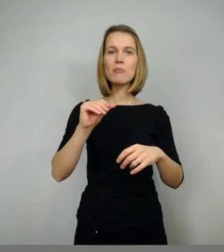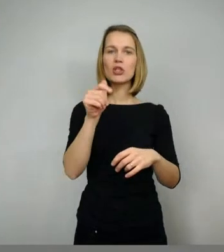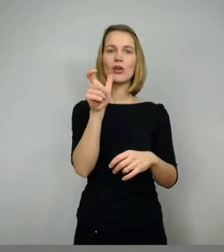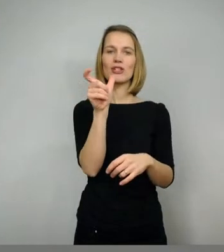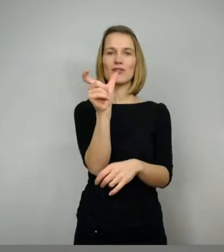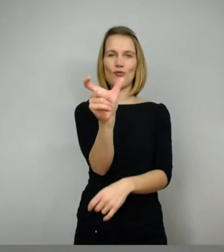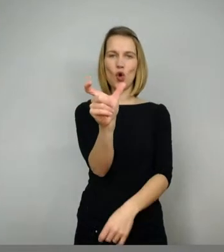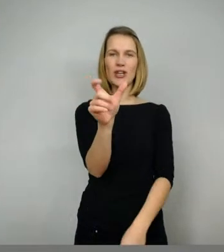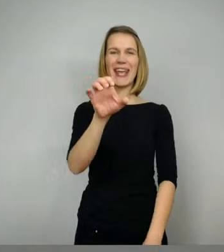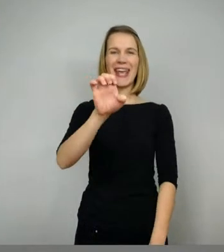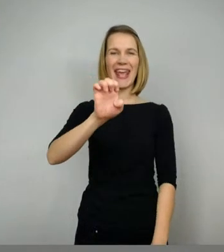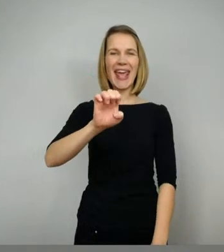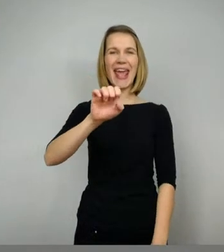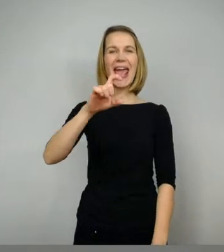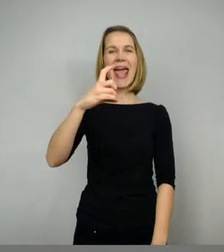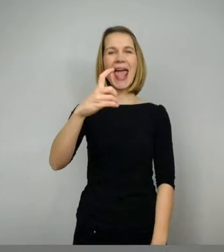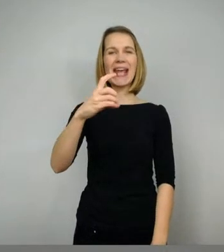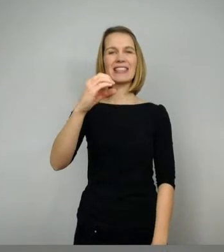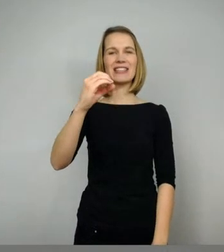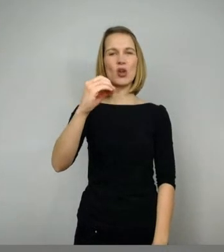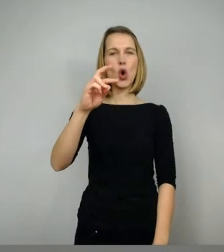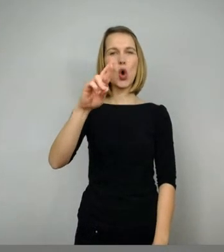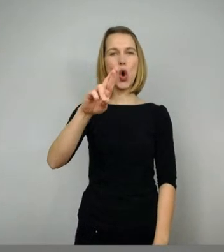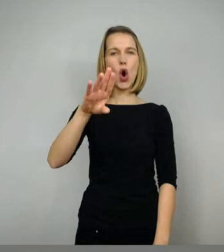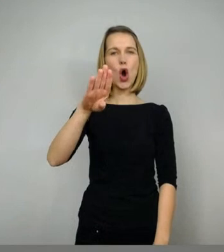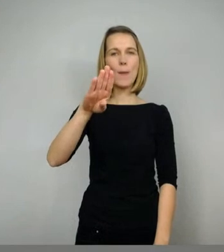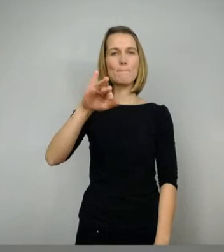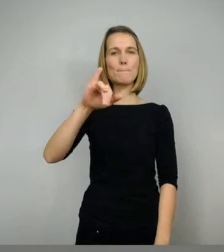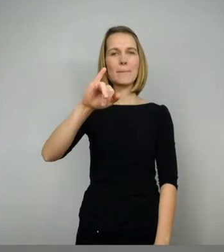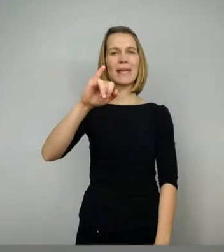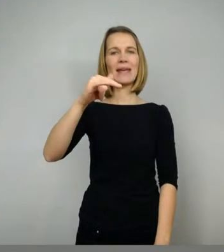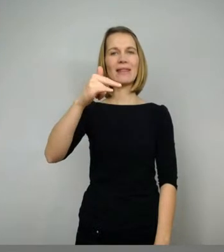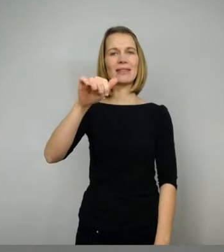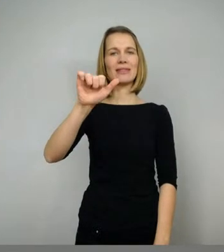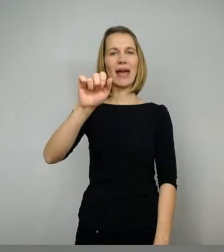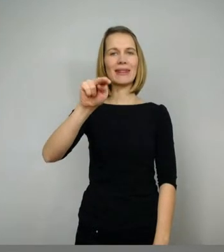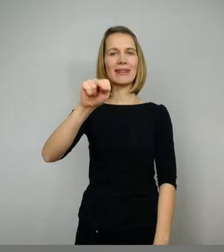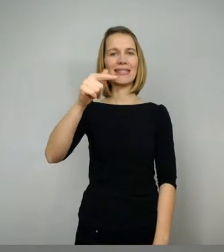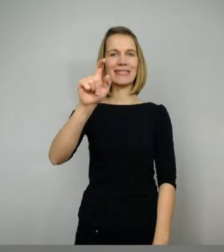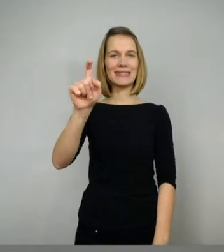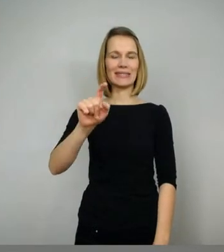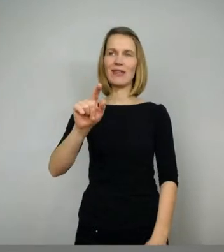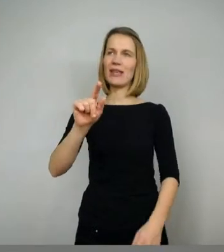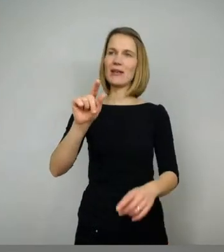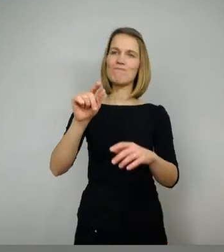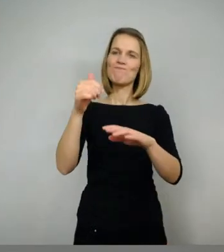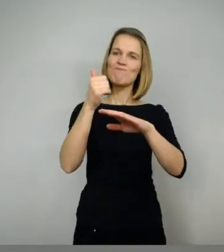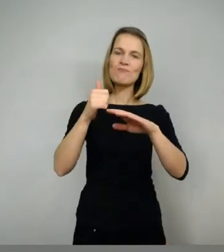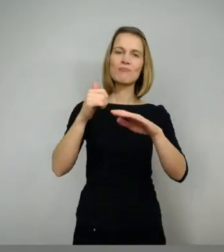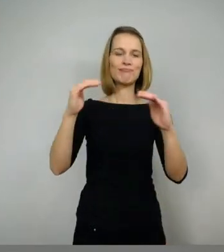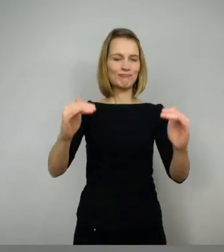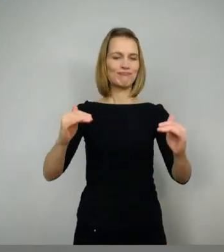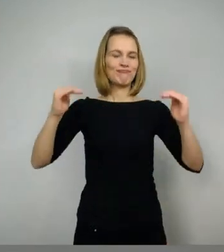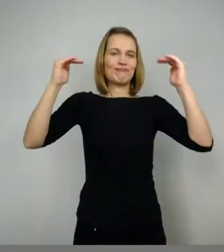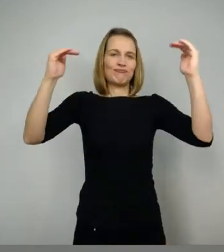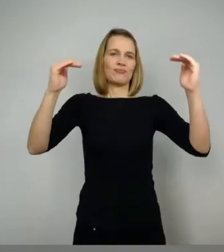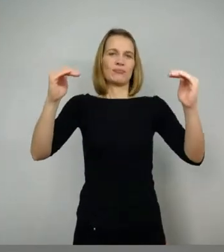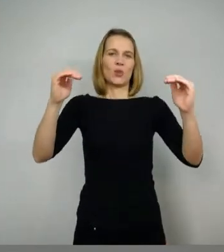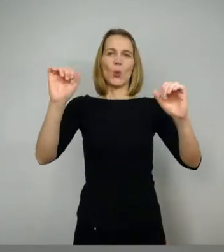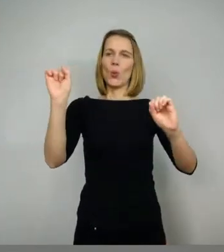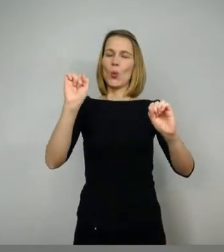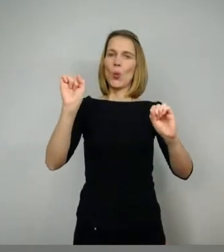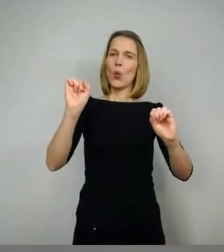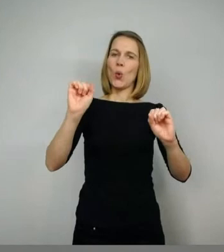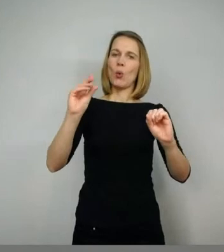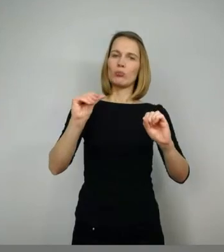so außergewöhnlich über alles drüber. Exorbitant. Ja, eine Frage. Sag mal, hat denn diese Geschichte mit dem Lindenblatt